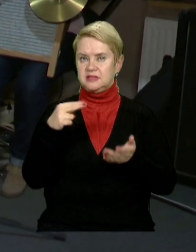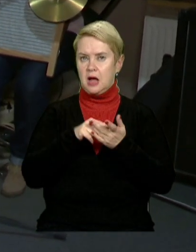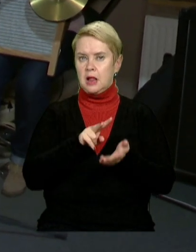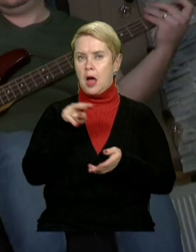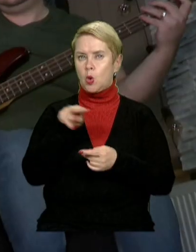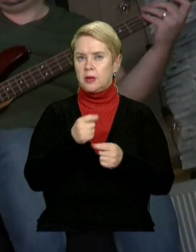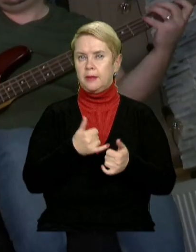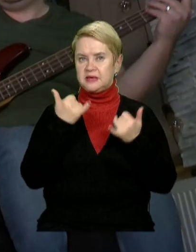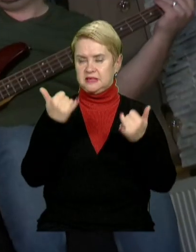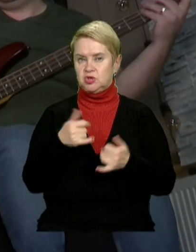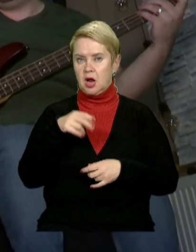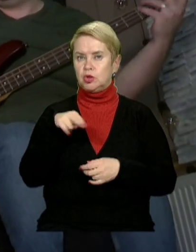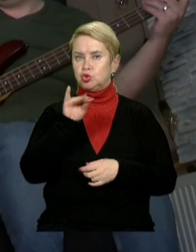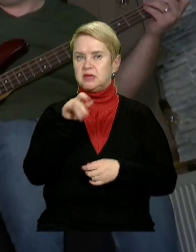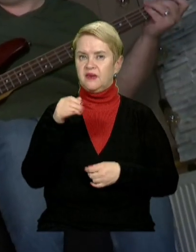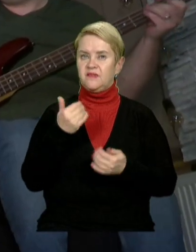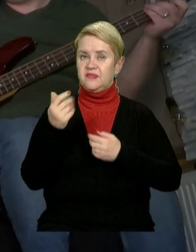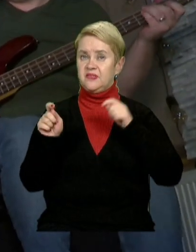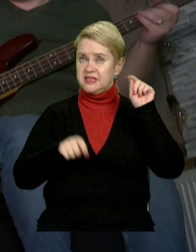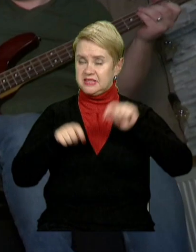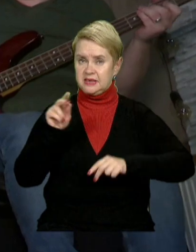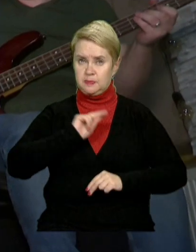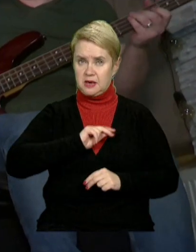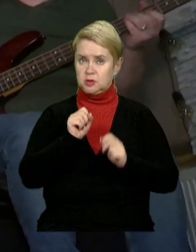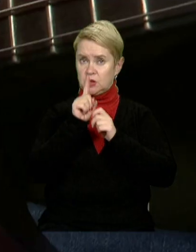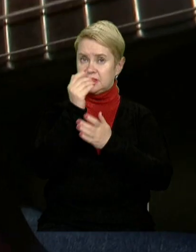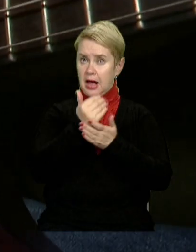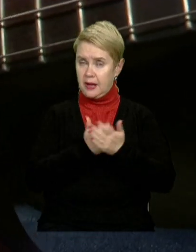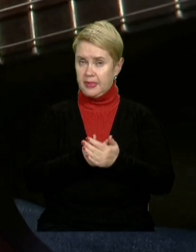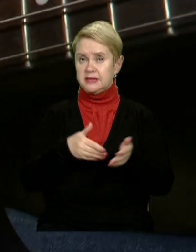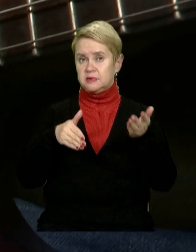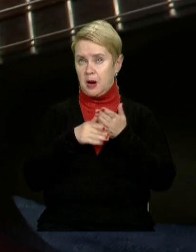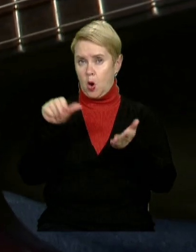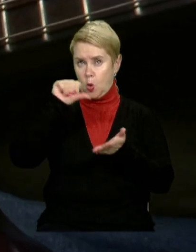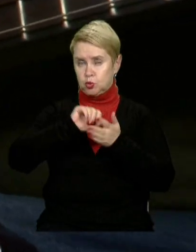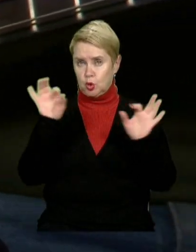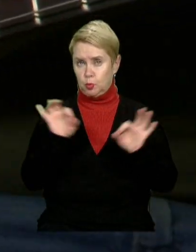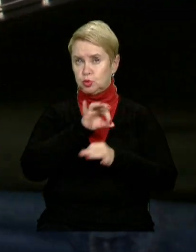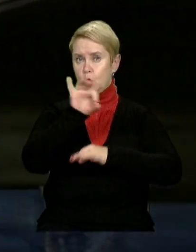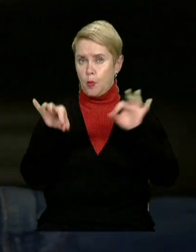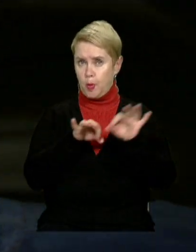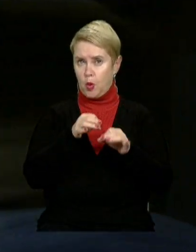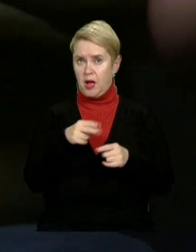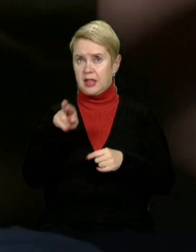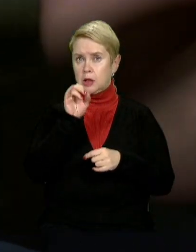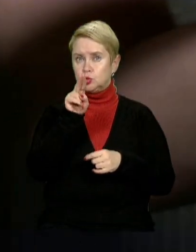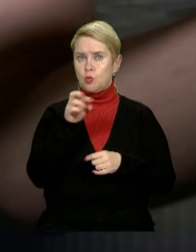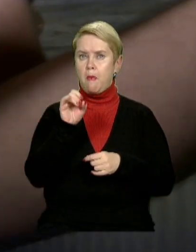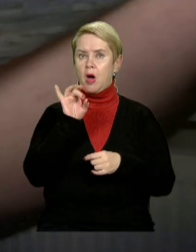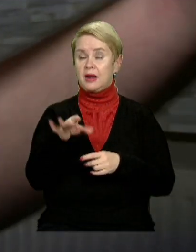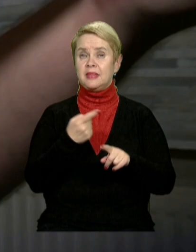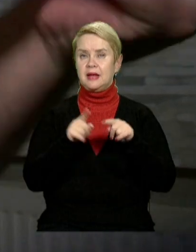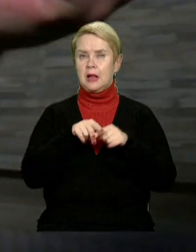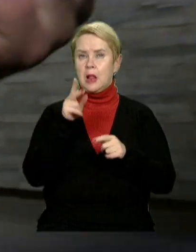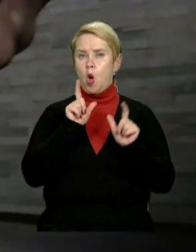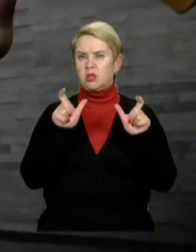лауреатом престижних джазових фестивалів. Творчість співпраці з 11 телеканалом сприяла участь у музичному проєкті «Єлоу Субмарин». Через